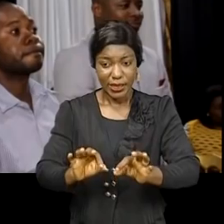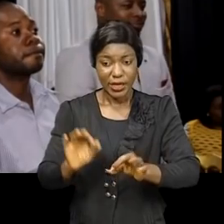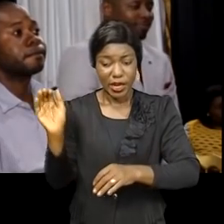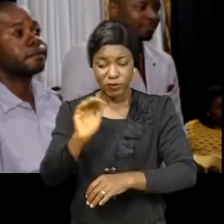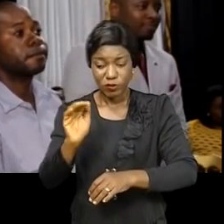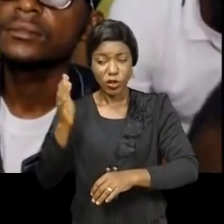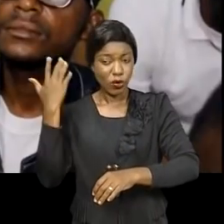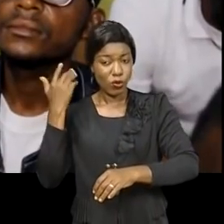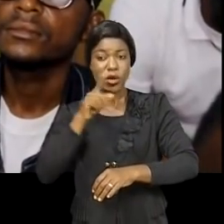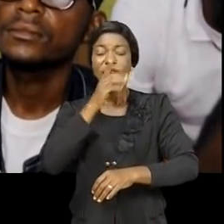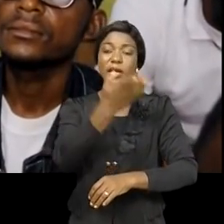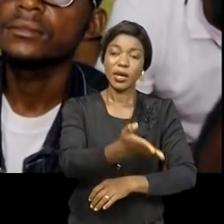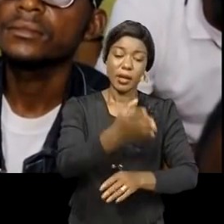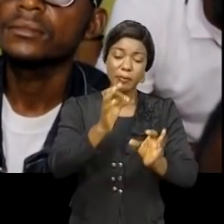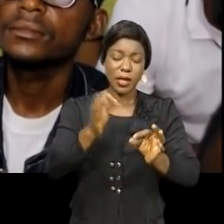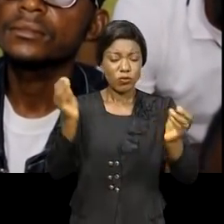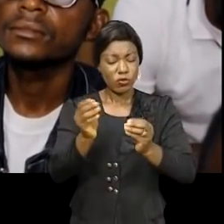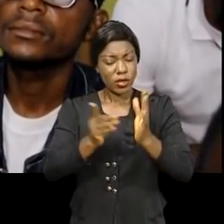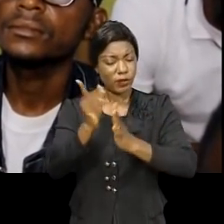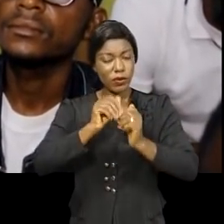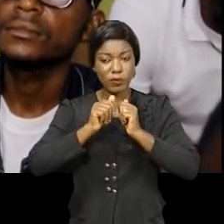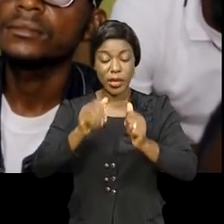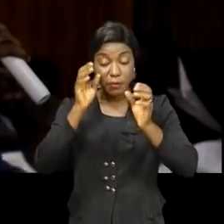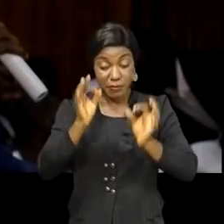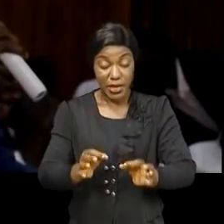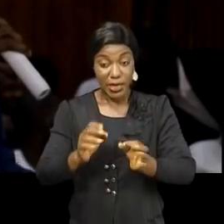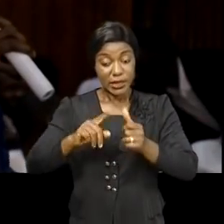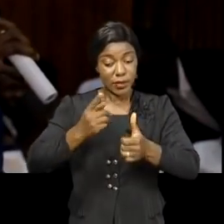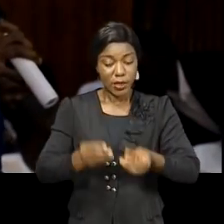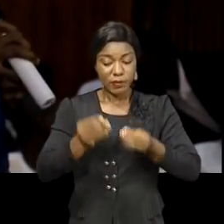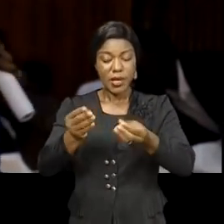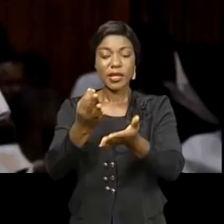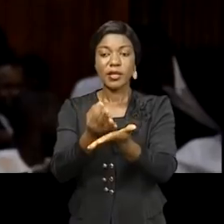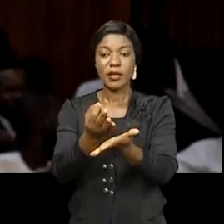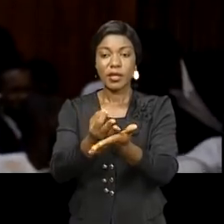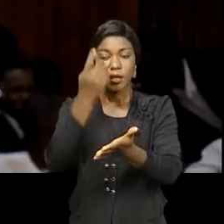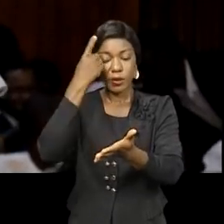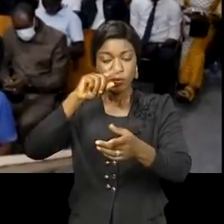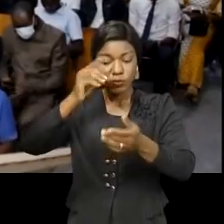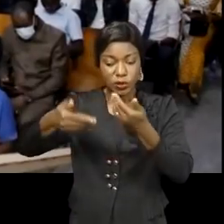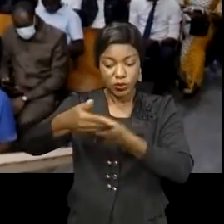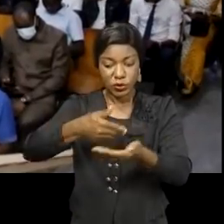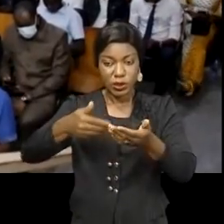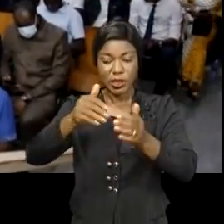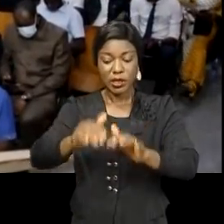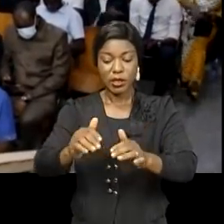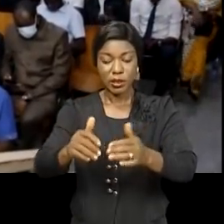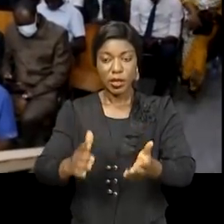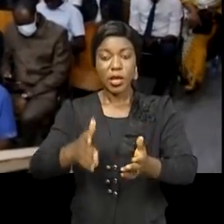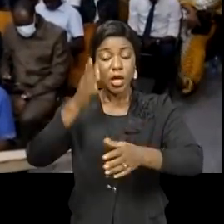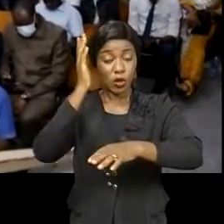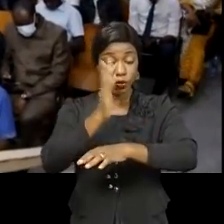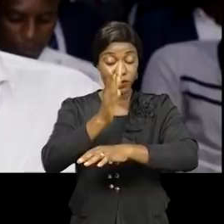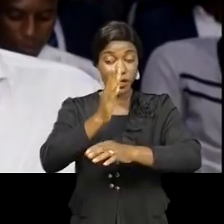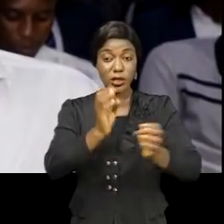l'eau et la main d'œuvre. Il suffit de mettre des moyens financiers pour la relance de l'agriculture et l'élevage. Cette conférence débat